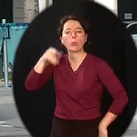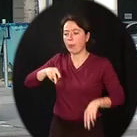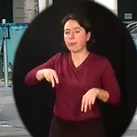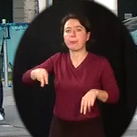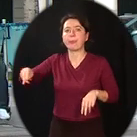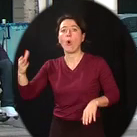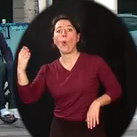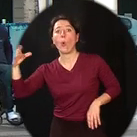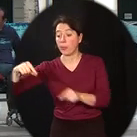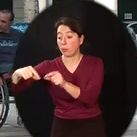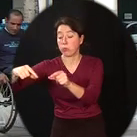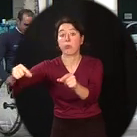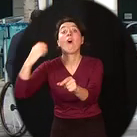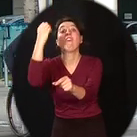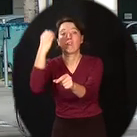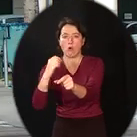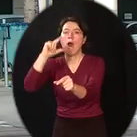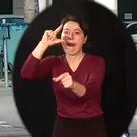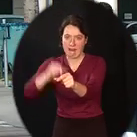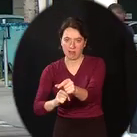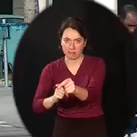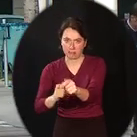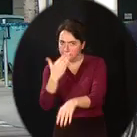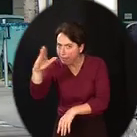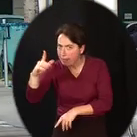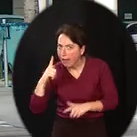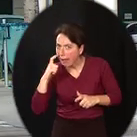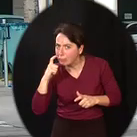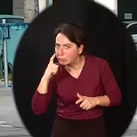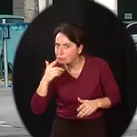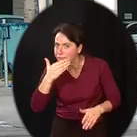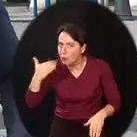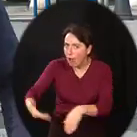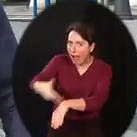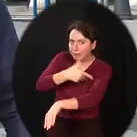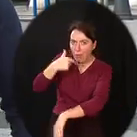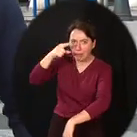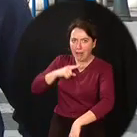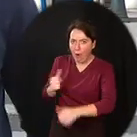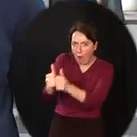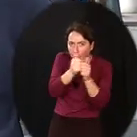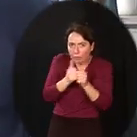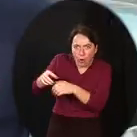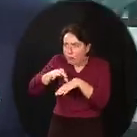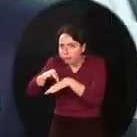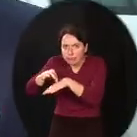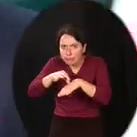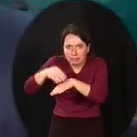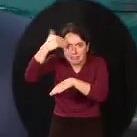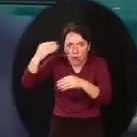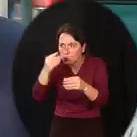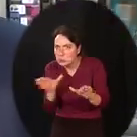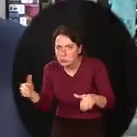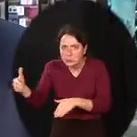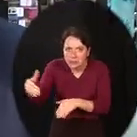une meilleure visibilité. Mais attention, pour ne pas vous perdre, il faut préparer des chemins de rechange avec vos parents. Rappelez-vous, quand vous